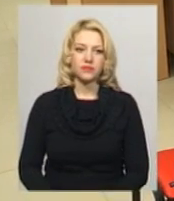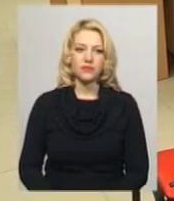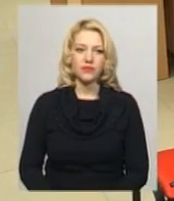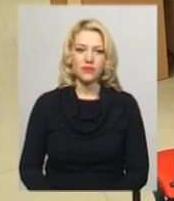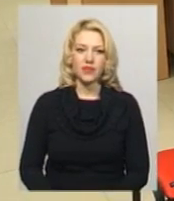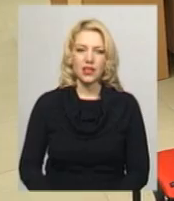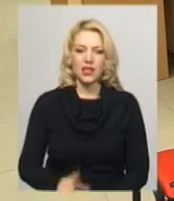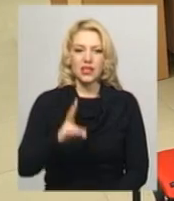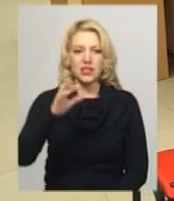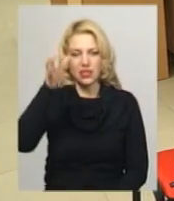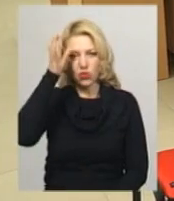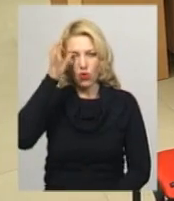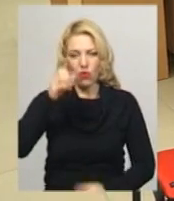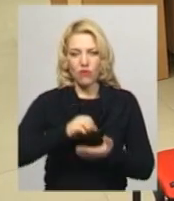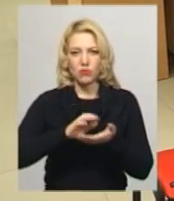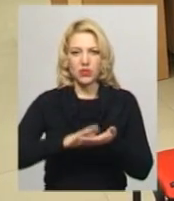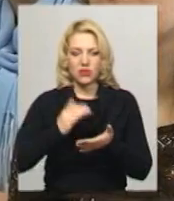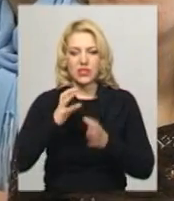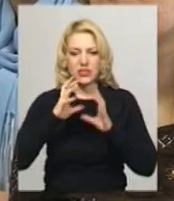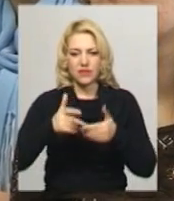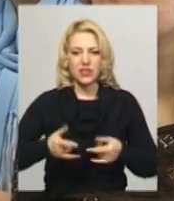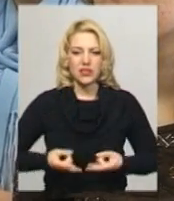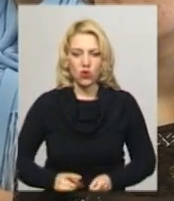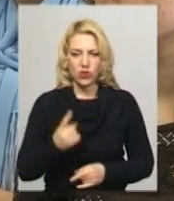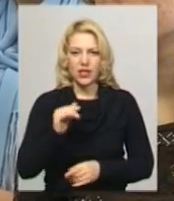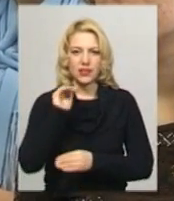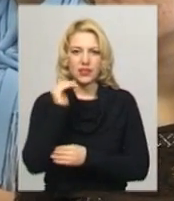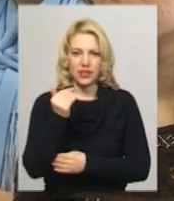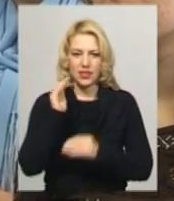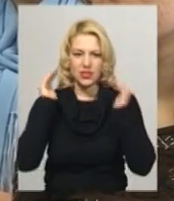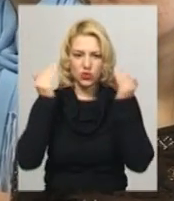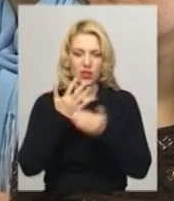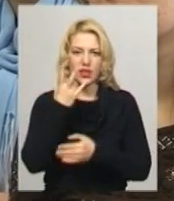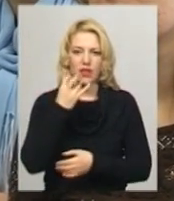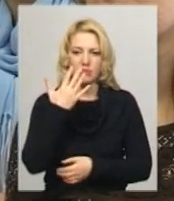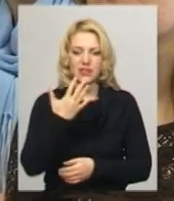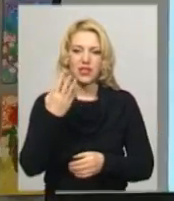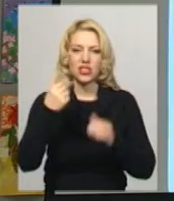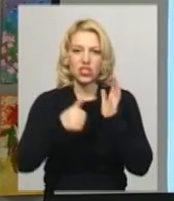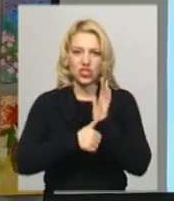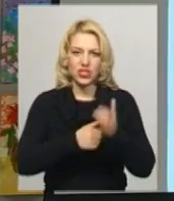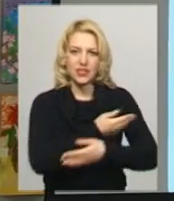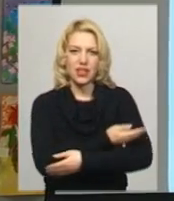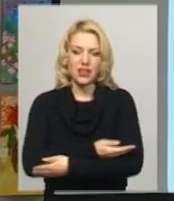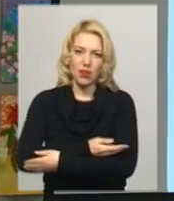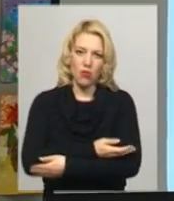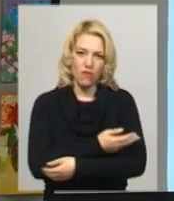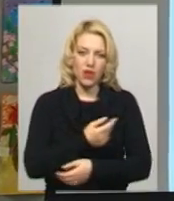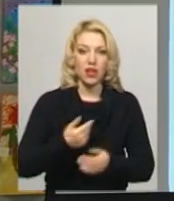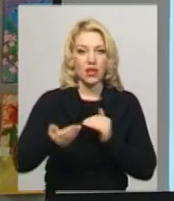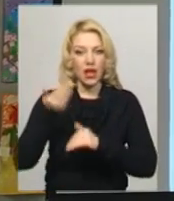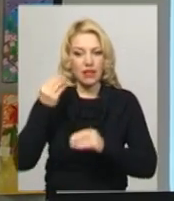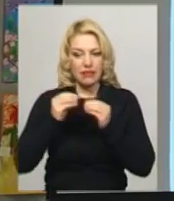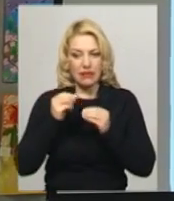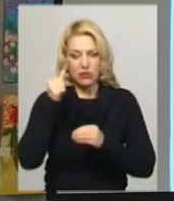міжнародними науковими данами, нині у світі народжується одна дитина з аутизмом на 56 немовлят. А 10 років тому співвідношення таких дітей було один до